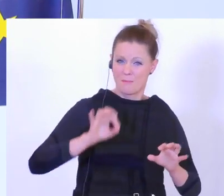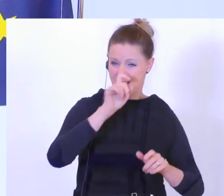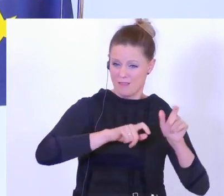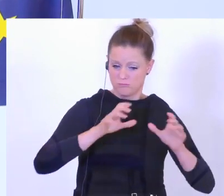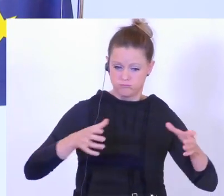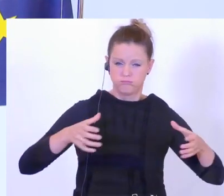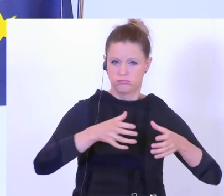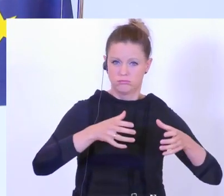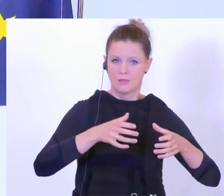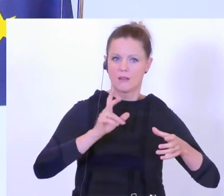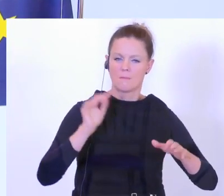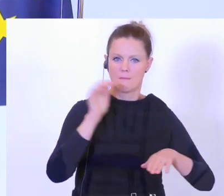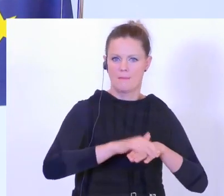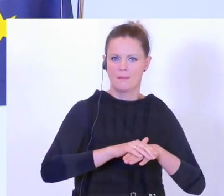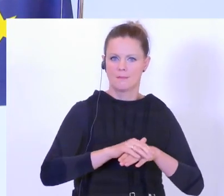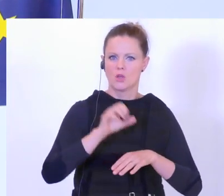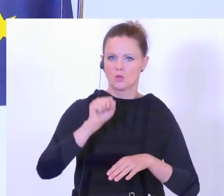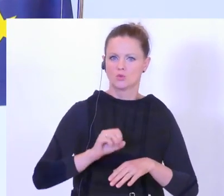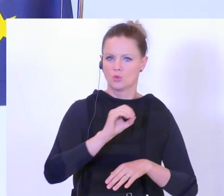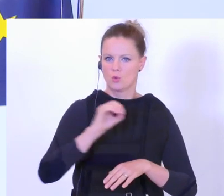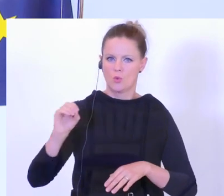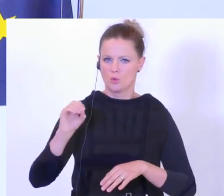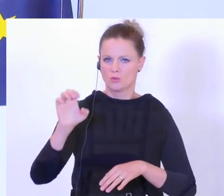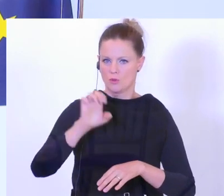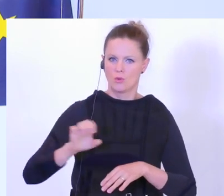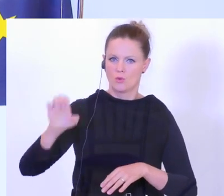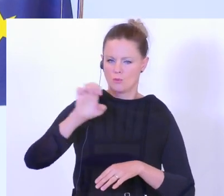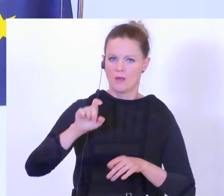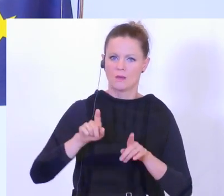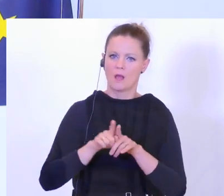Südosteuropa, aber auch aus Südamerika ausgeschalten werden.